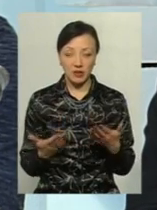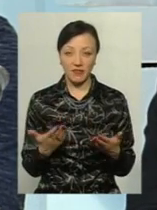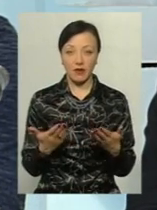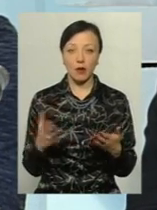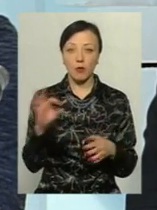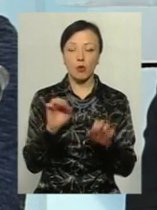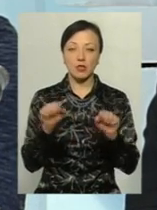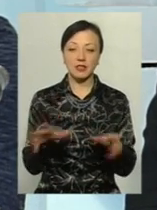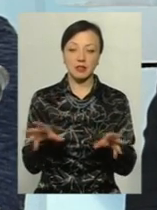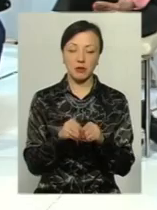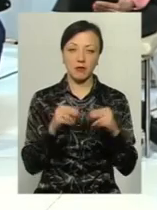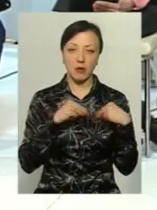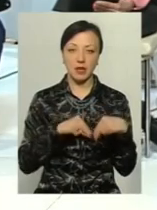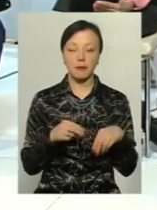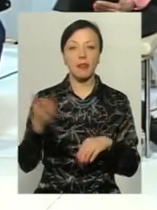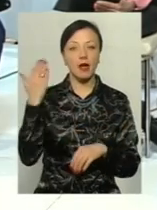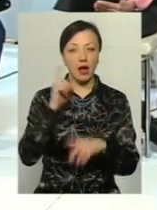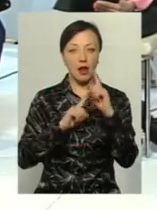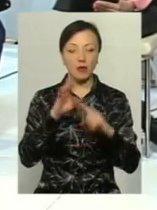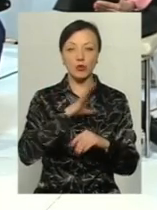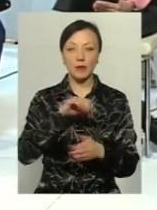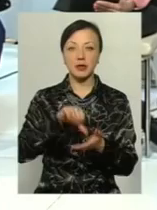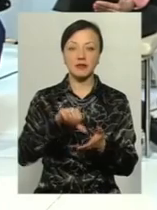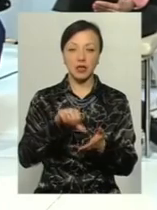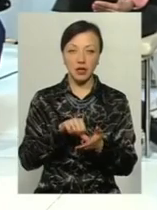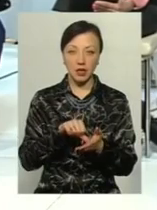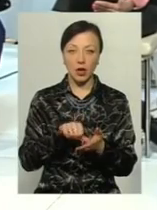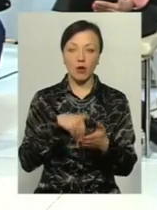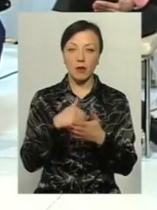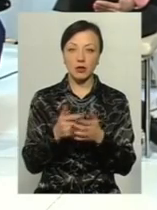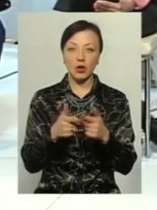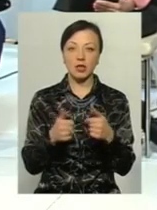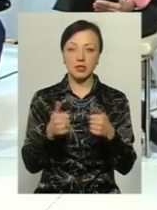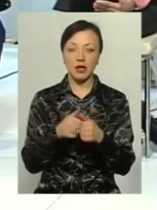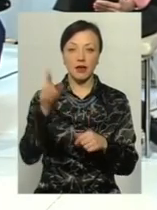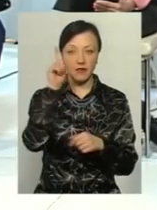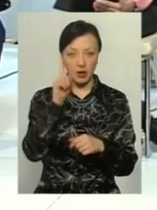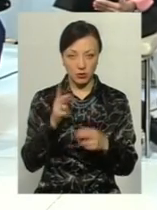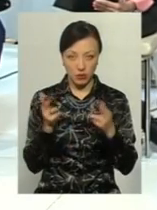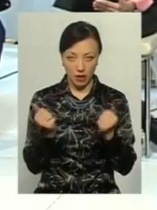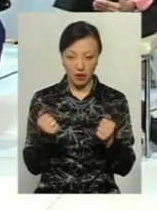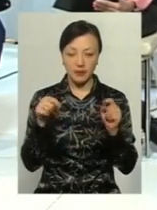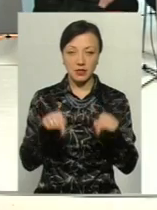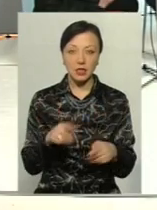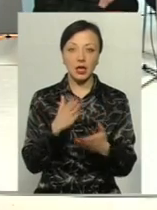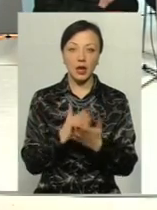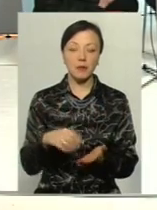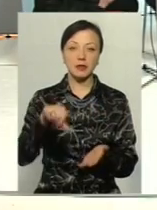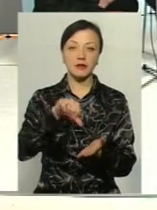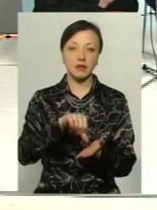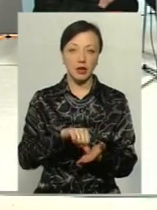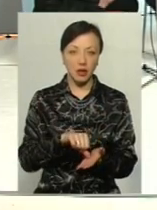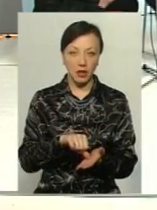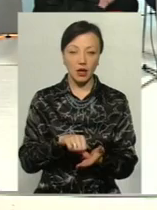щодо можливості. В попередній раді були представники громадської організації єврейської. В цій є представники